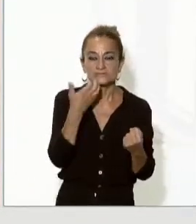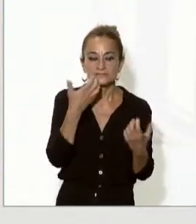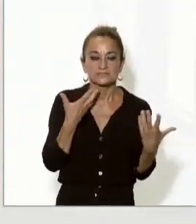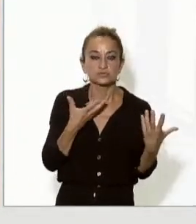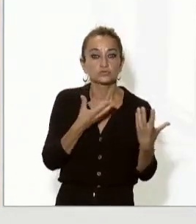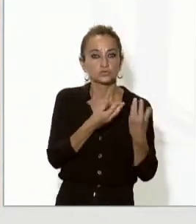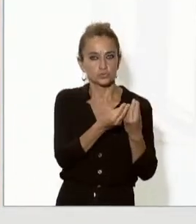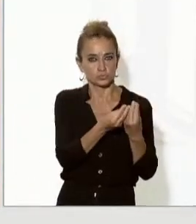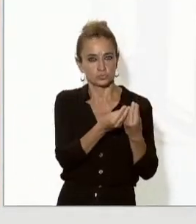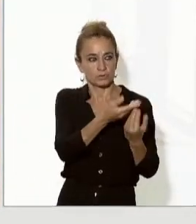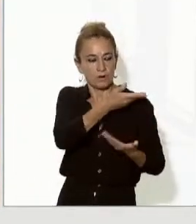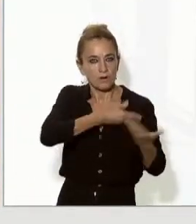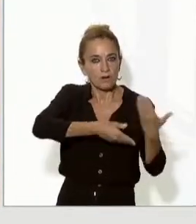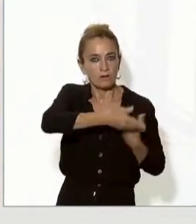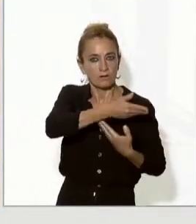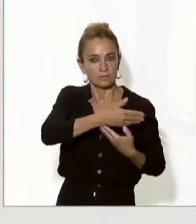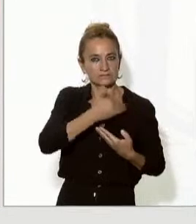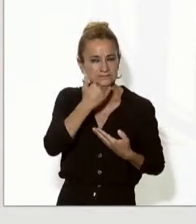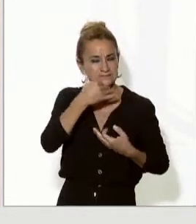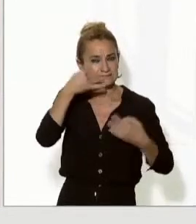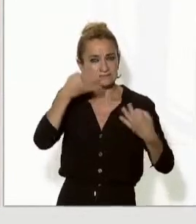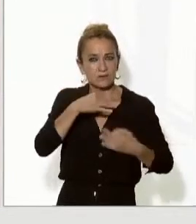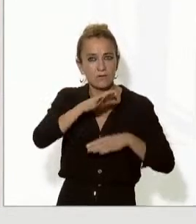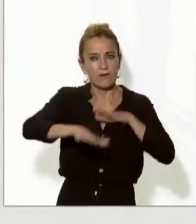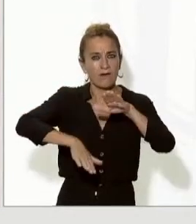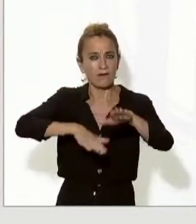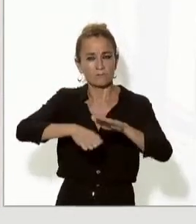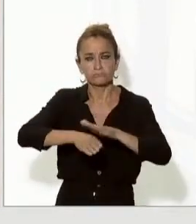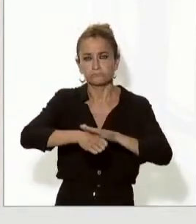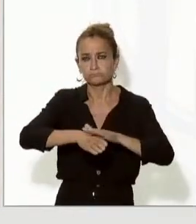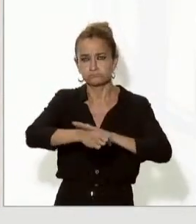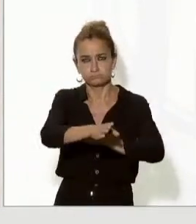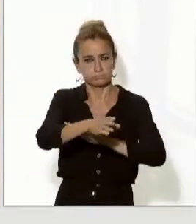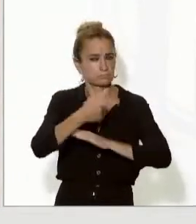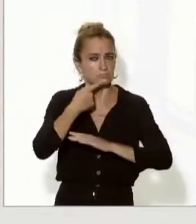estic convençut que podem avançar molt més i molt més ràpid